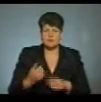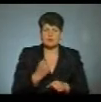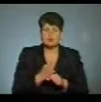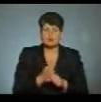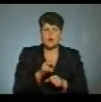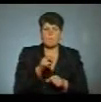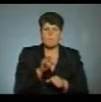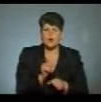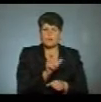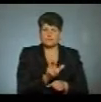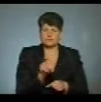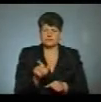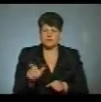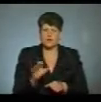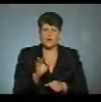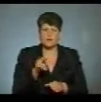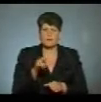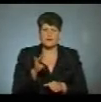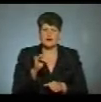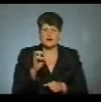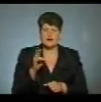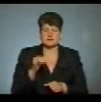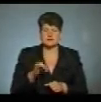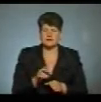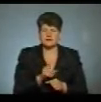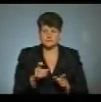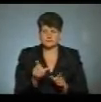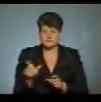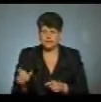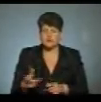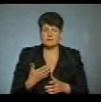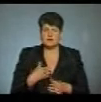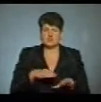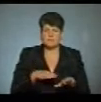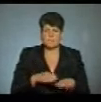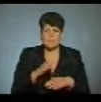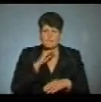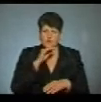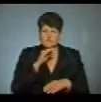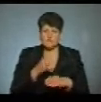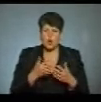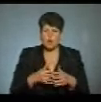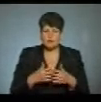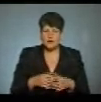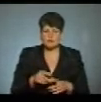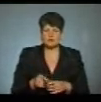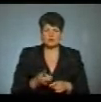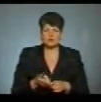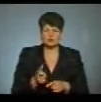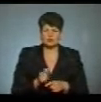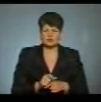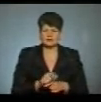поопераційно, так швидше. Ми шиємо на професійному обладнанні дуже